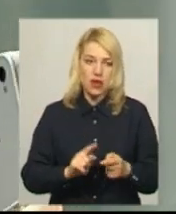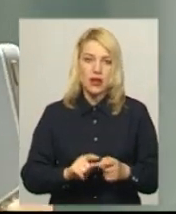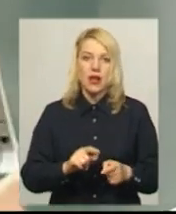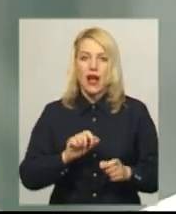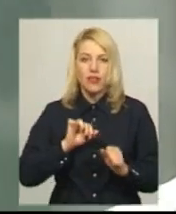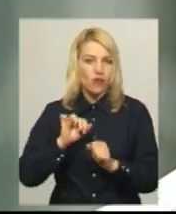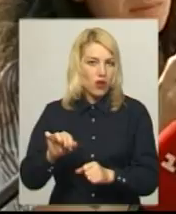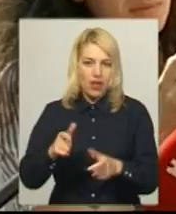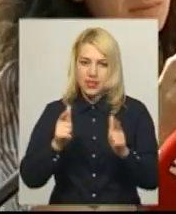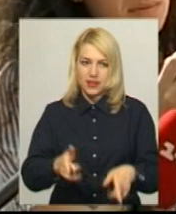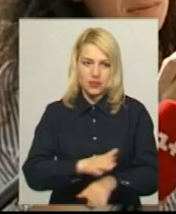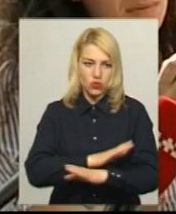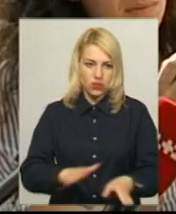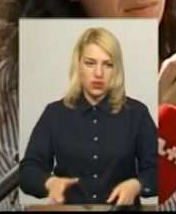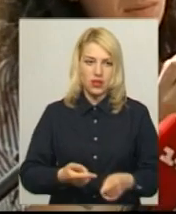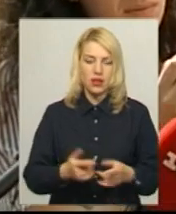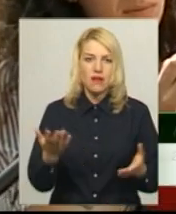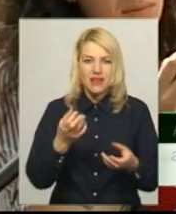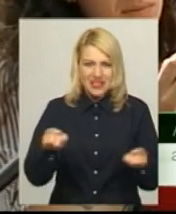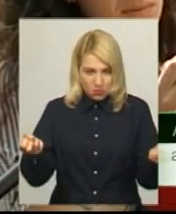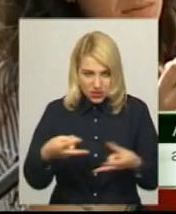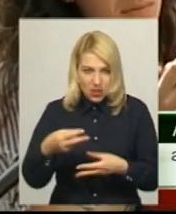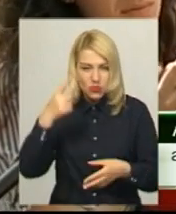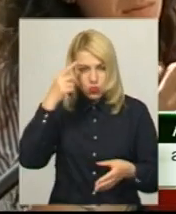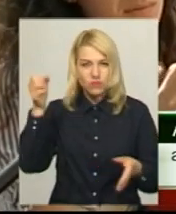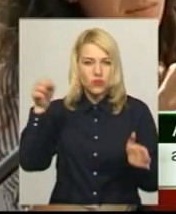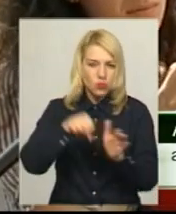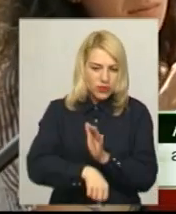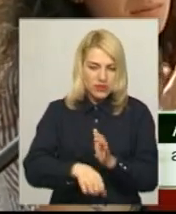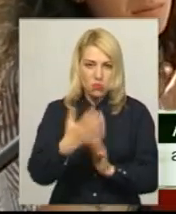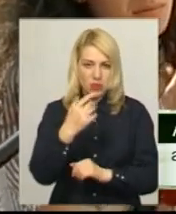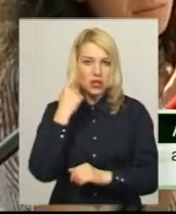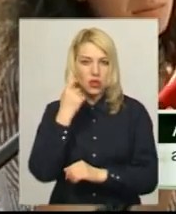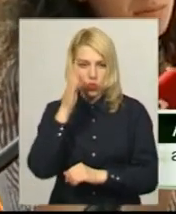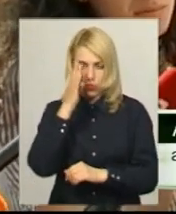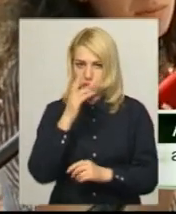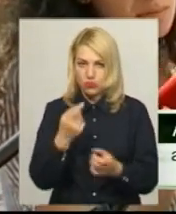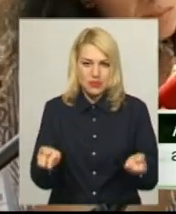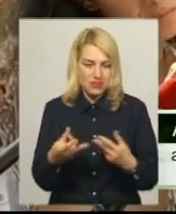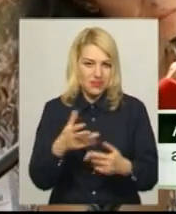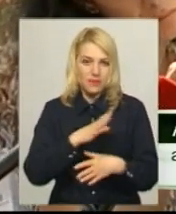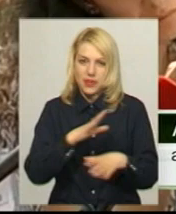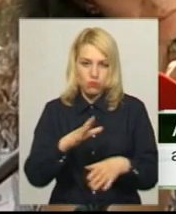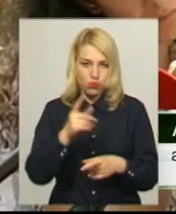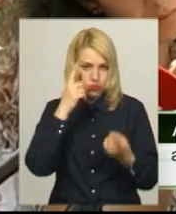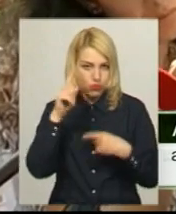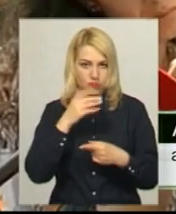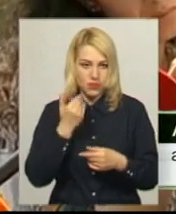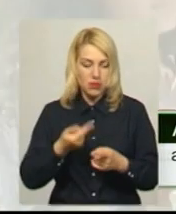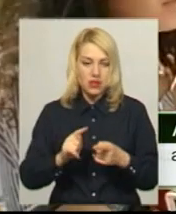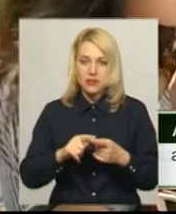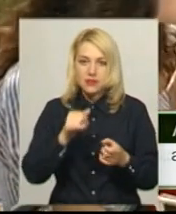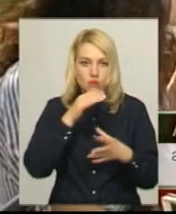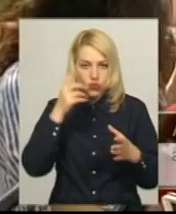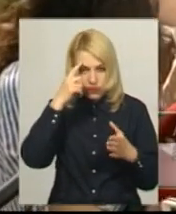відповідає дійсності. Ніякого умисла на вбивство п'ятирічного хлопчика в жодної особи не було. Це просто не вкладається в